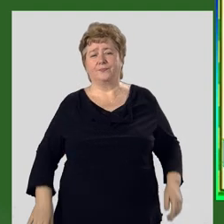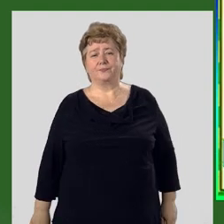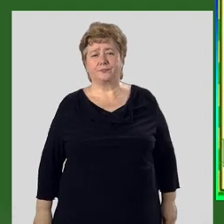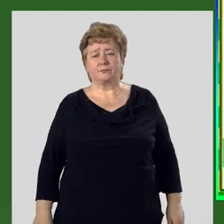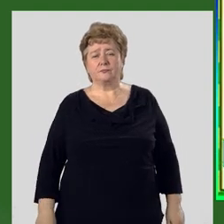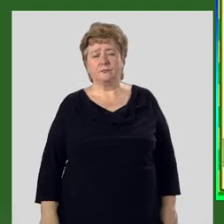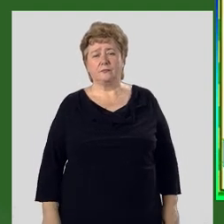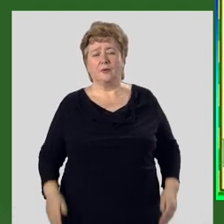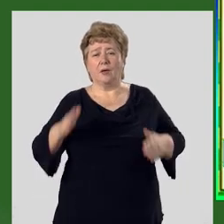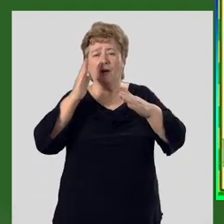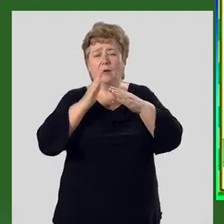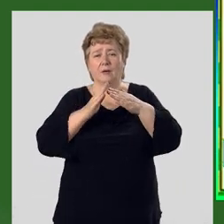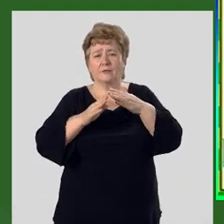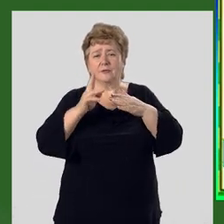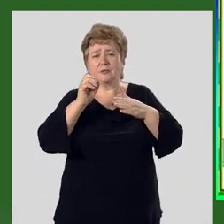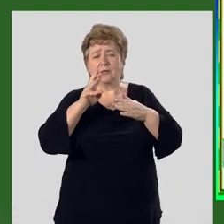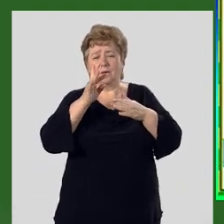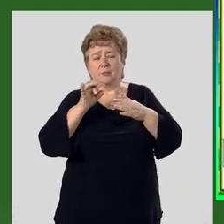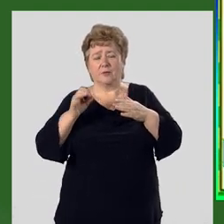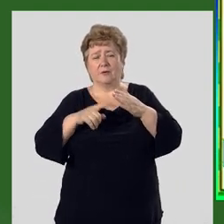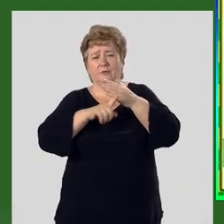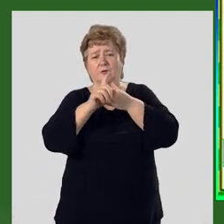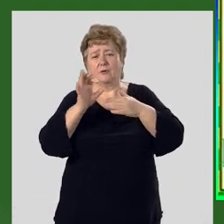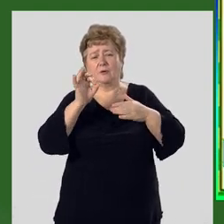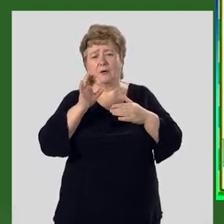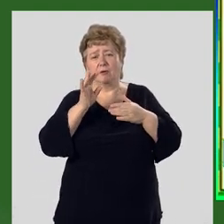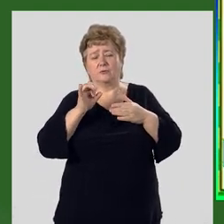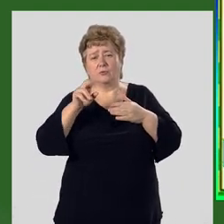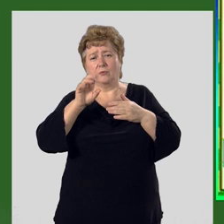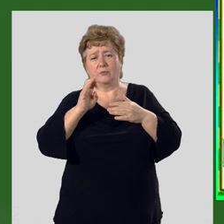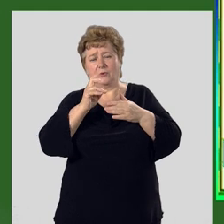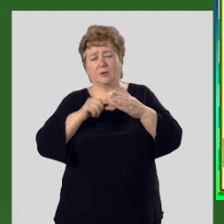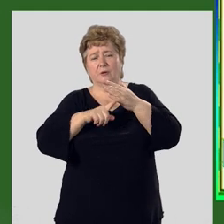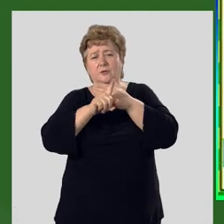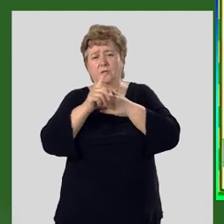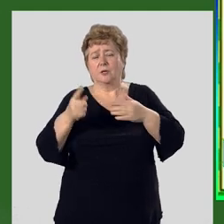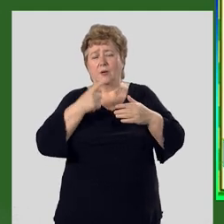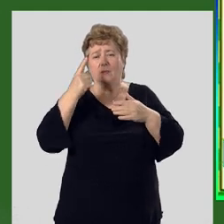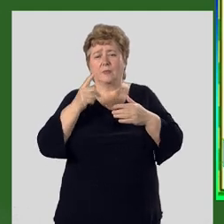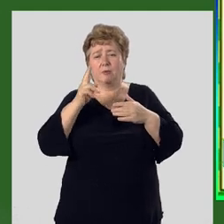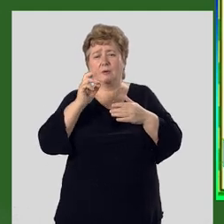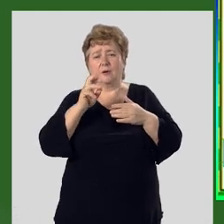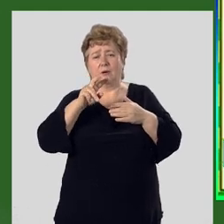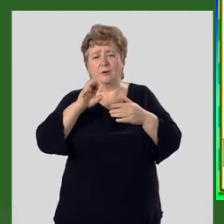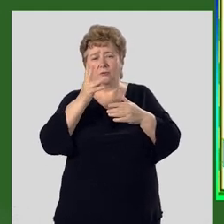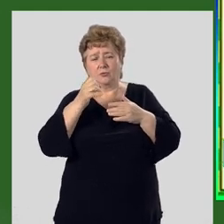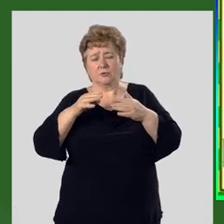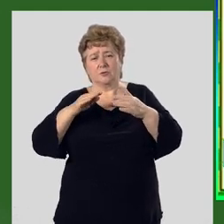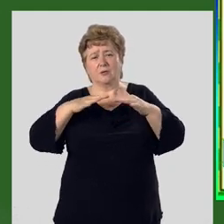В конце Кембрия и в начале Ордовика начинаются первые калейдонские